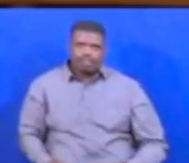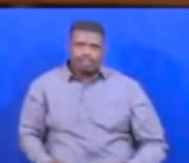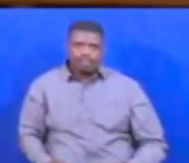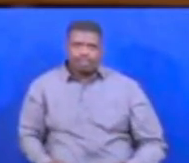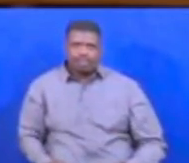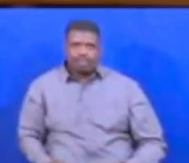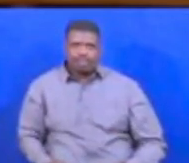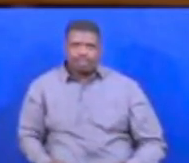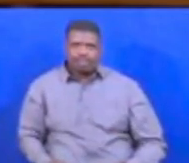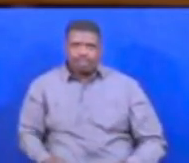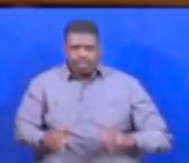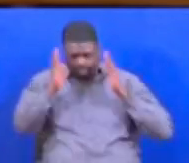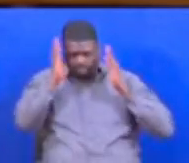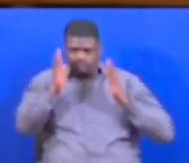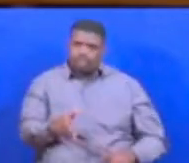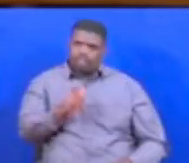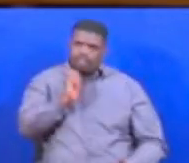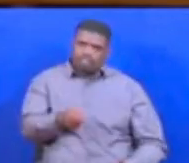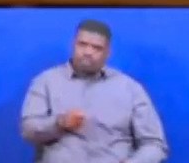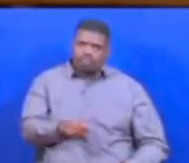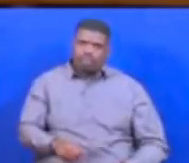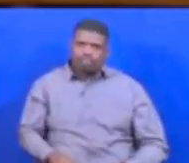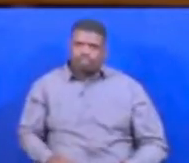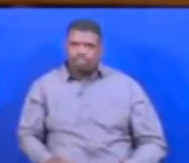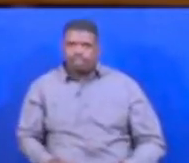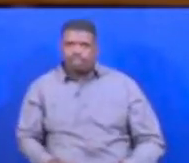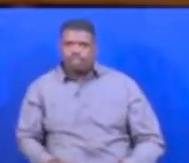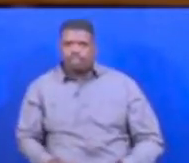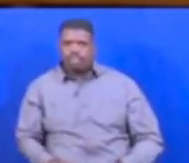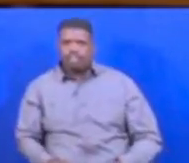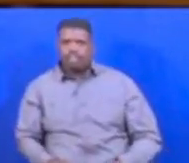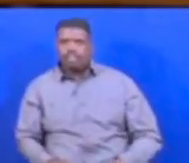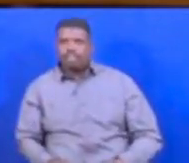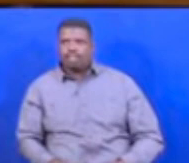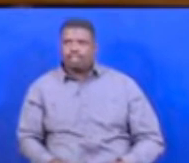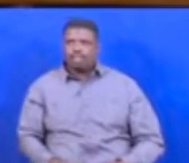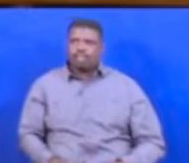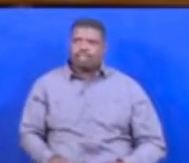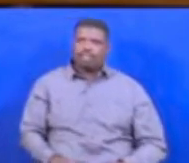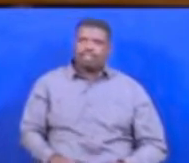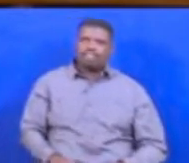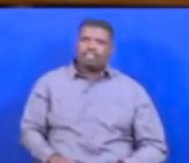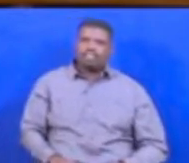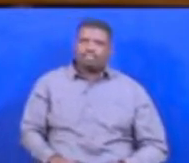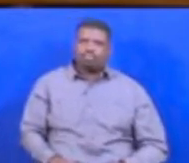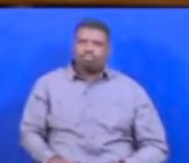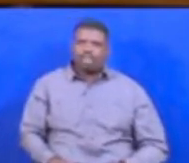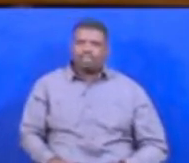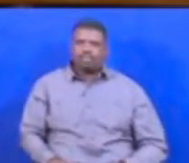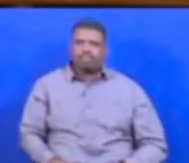mweshi mwa speaker nafikiri kiengera yangu ya misho nilikuwa bado nadaga kuenderea